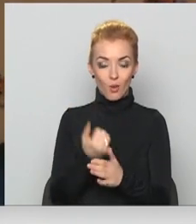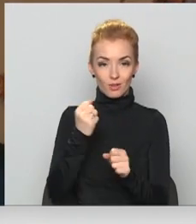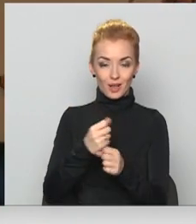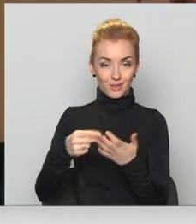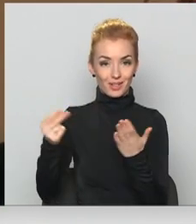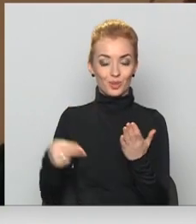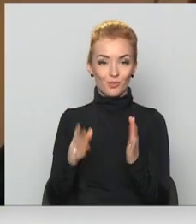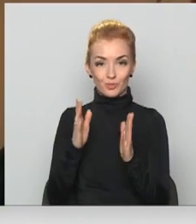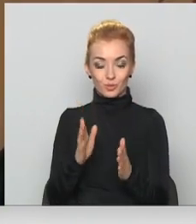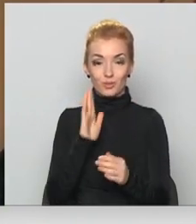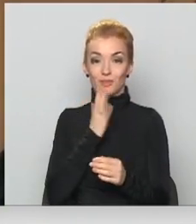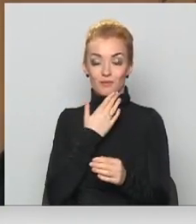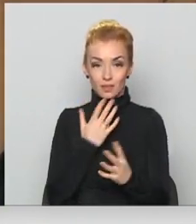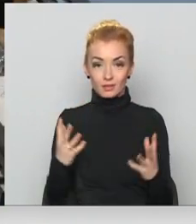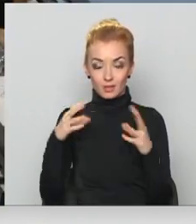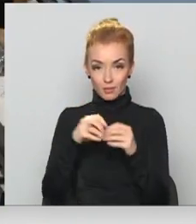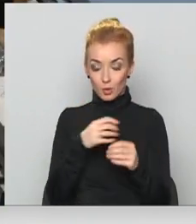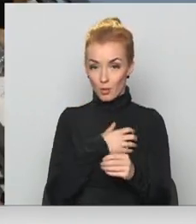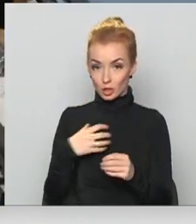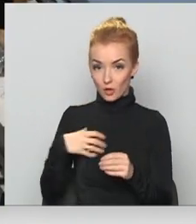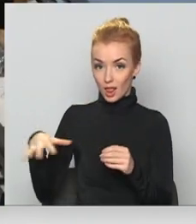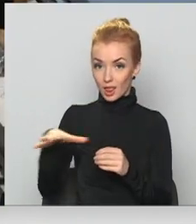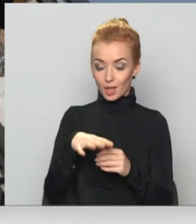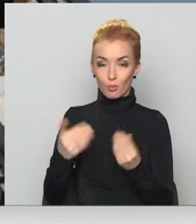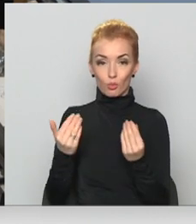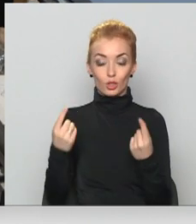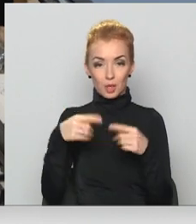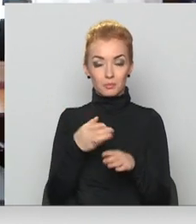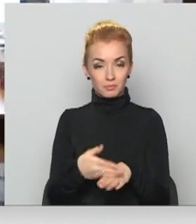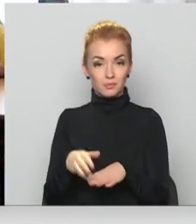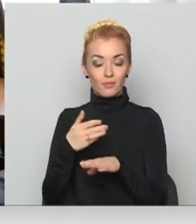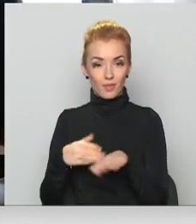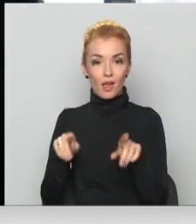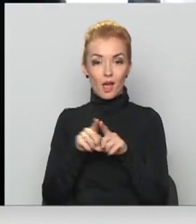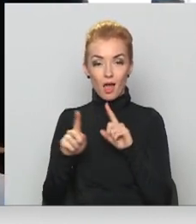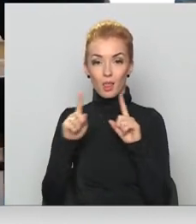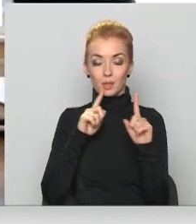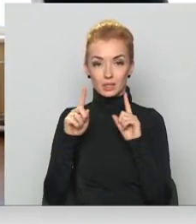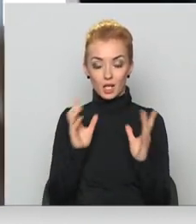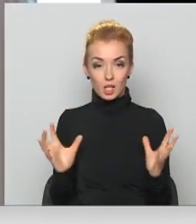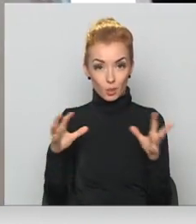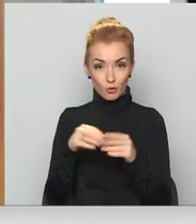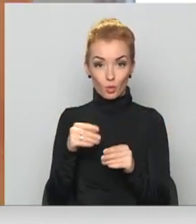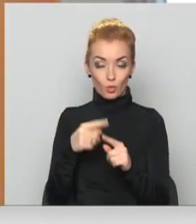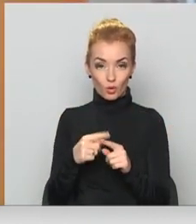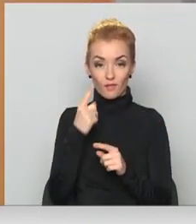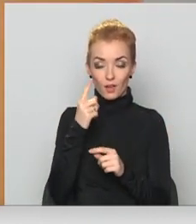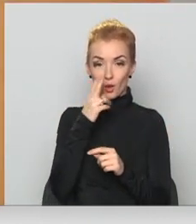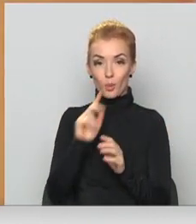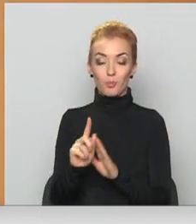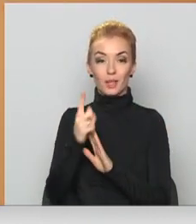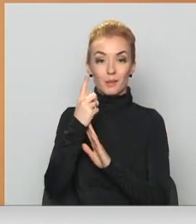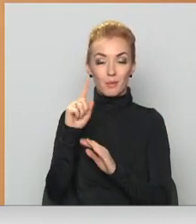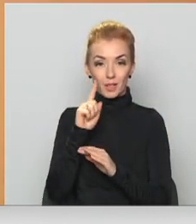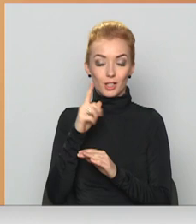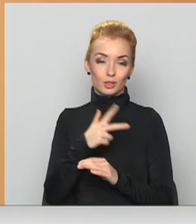līgumus. Vasarā apvienotajās pašvaldībās šobrīd lēnām sākas arī administrāciju apvienošana, un viena no pirmajiem ir